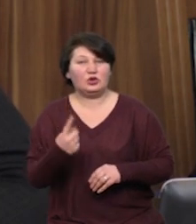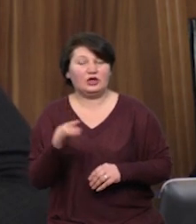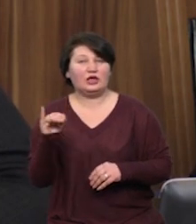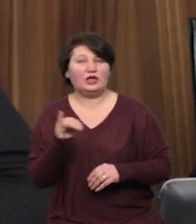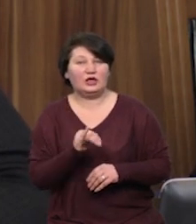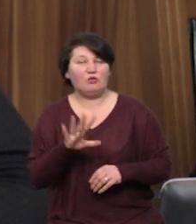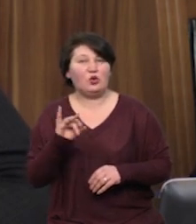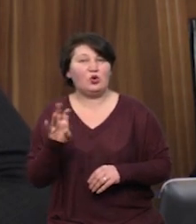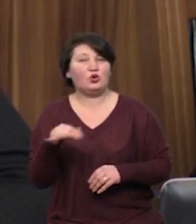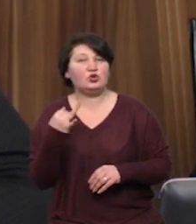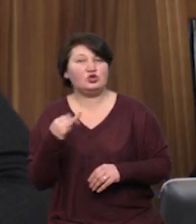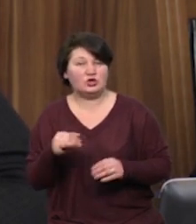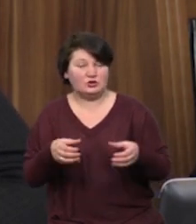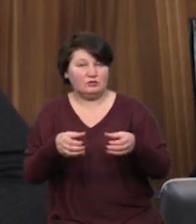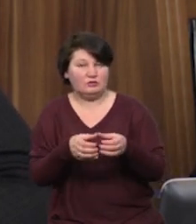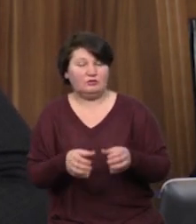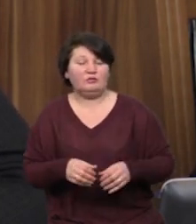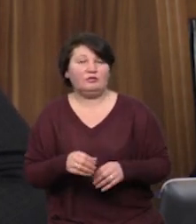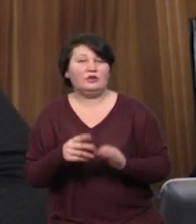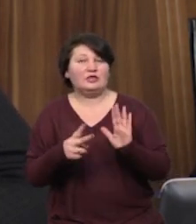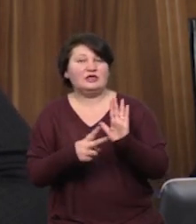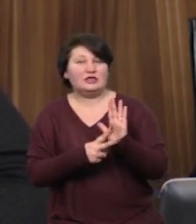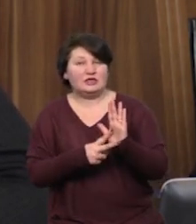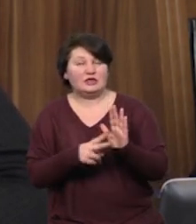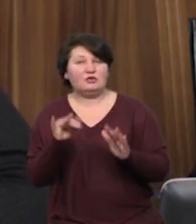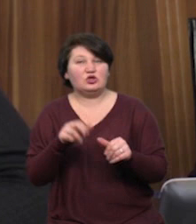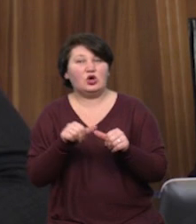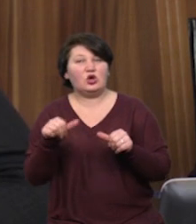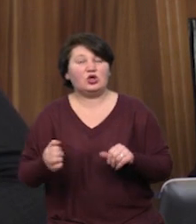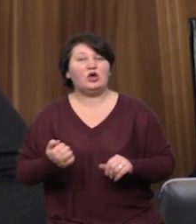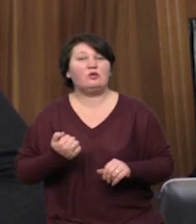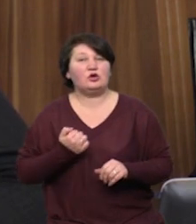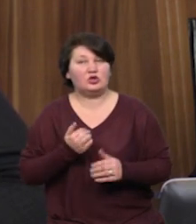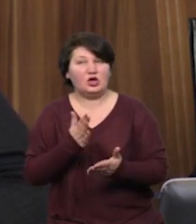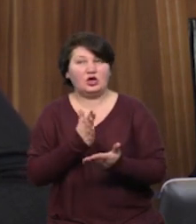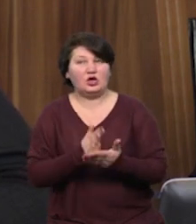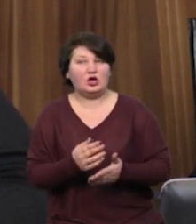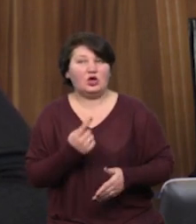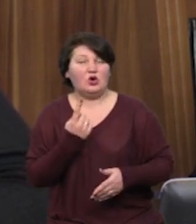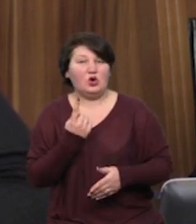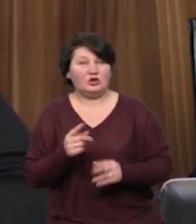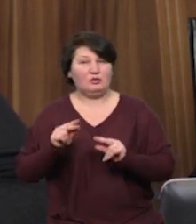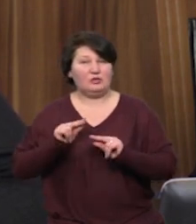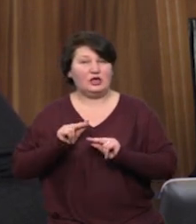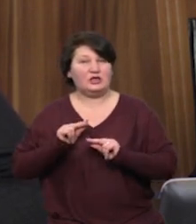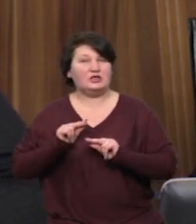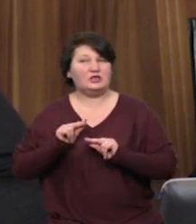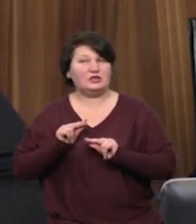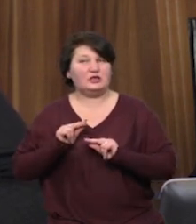медичний персонал 7. Ну і окремо, що, на жаль, є і один працівник лабораторного